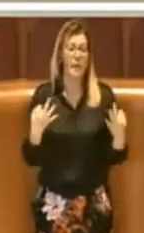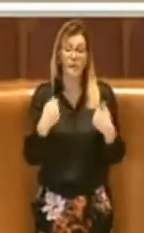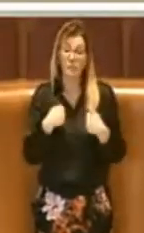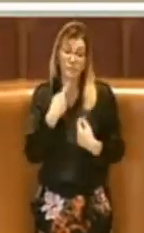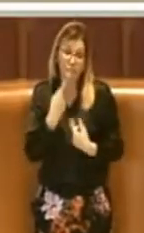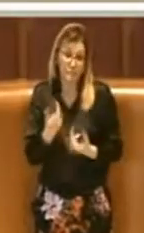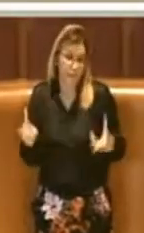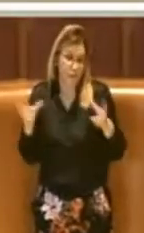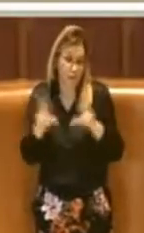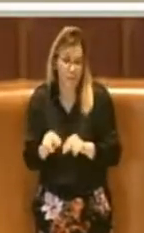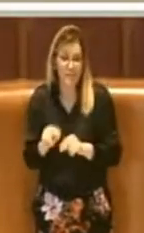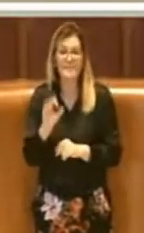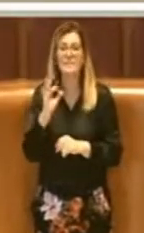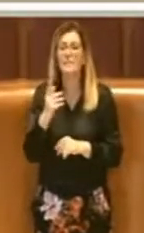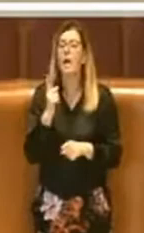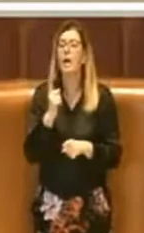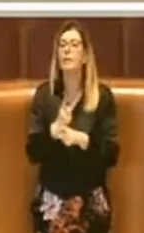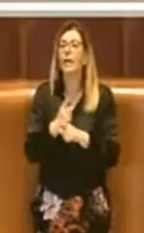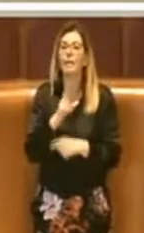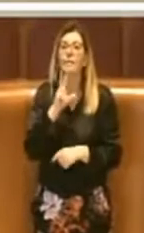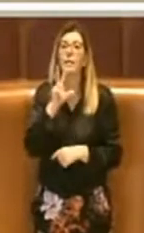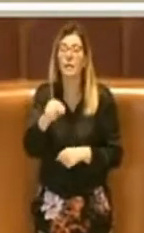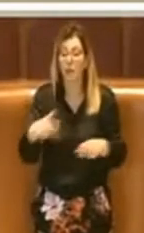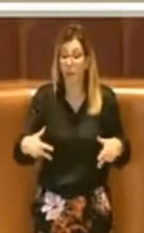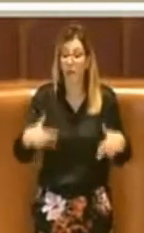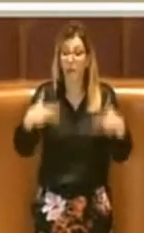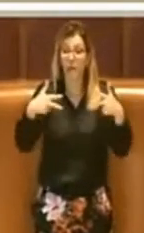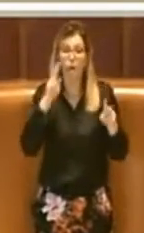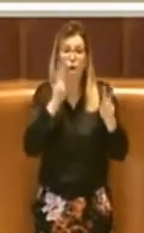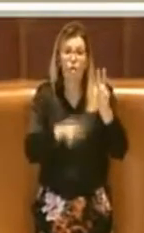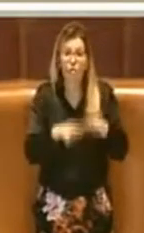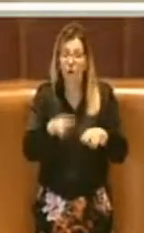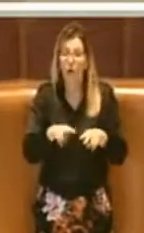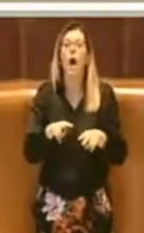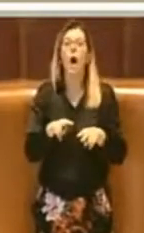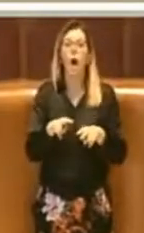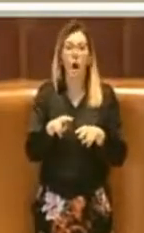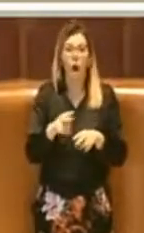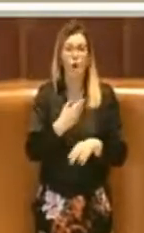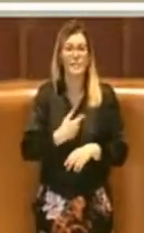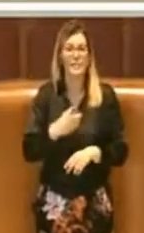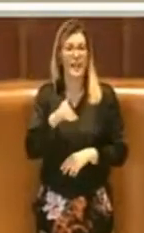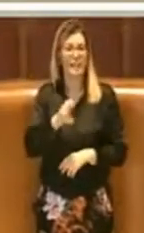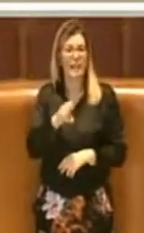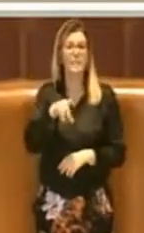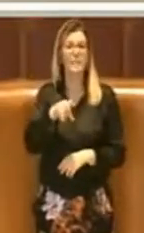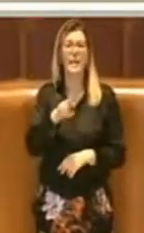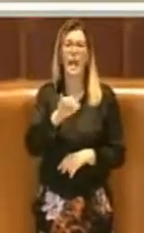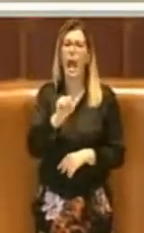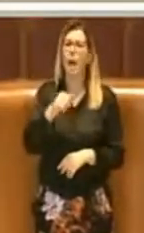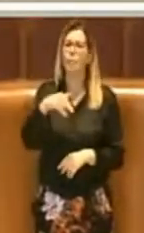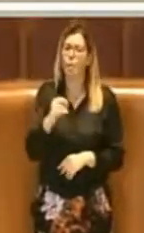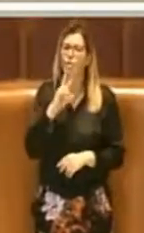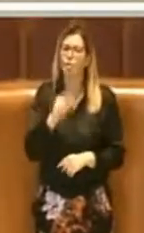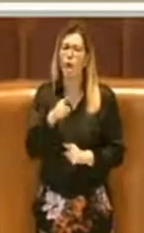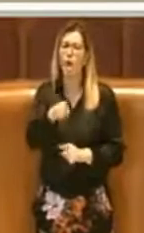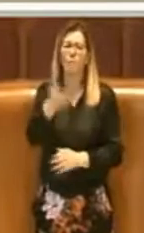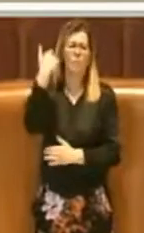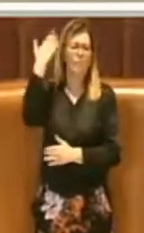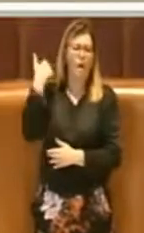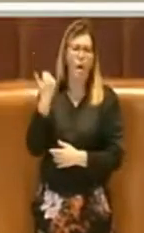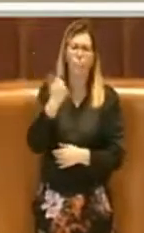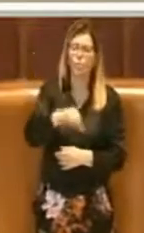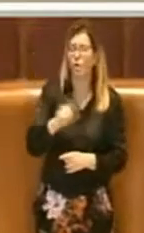ogni volta che si nomina la parola fototrappole il consigliere De Priamo, ah ma voi avete bocciato. No, non è così, c'è una